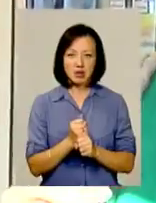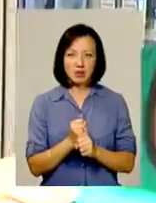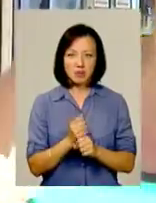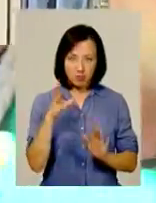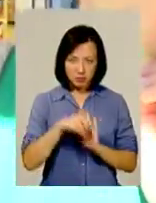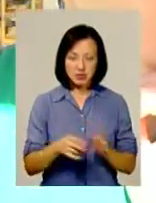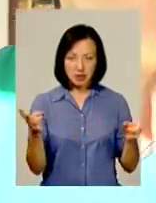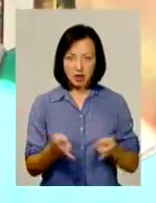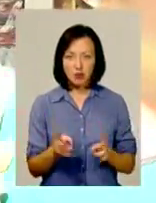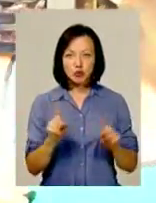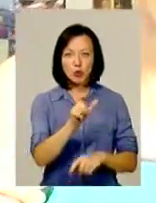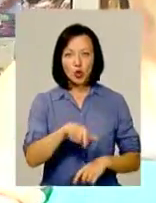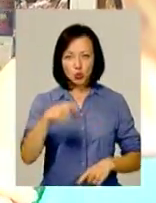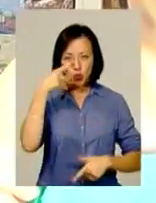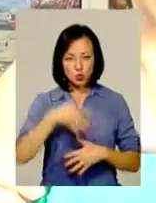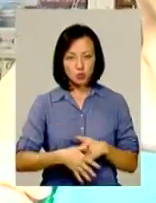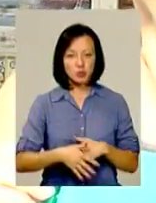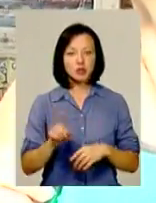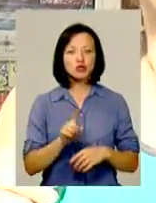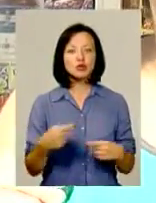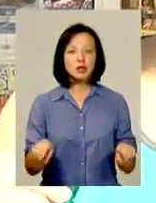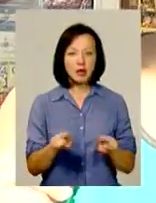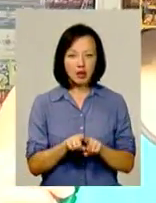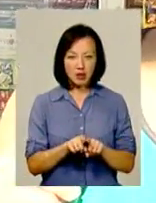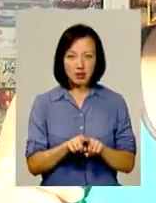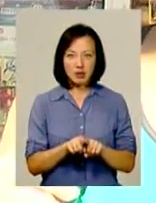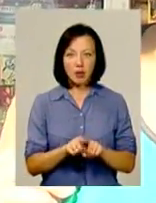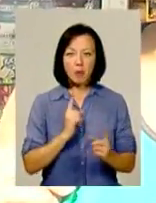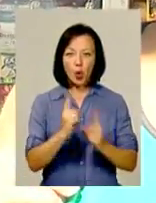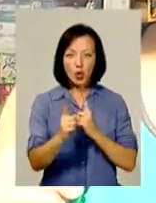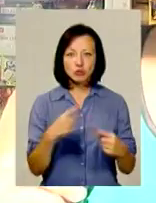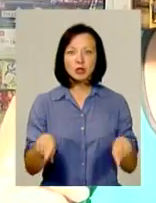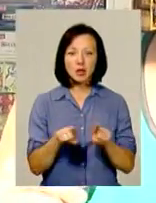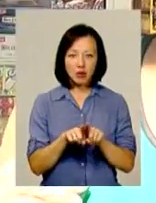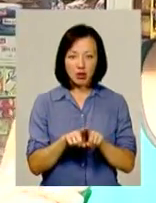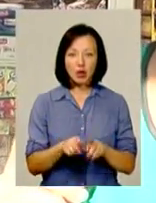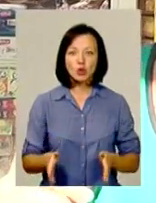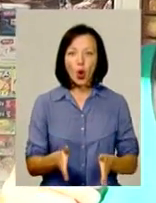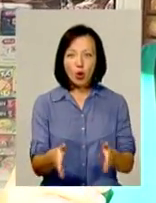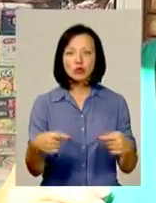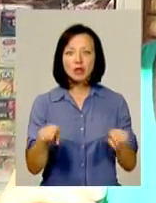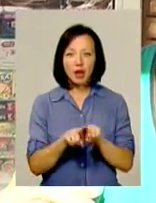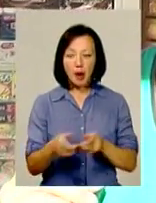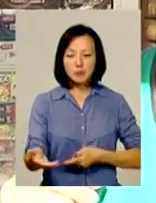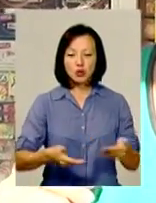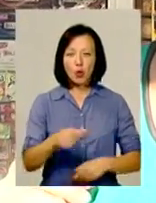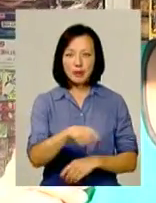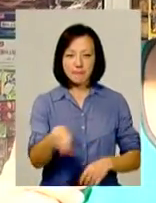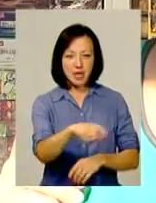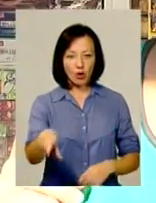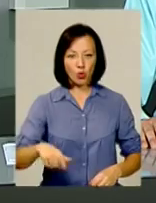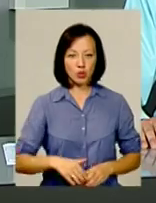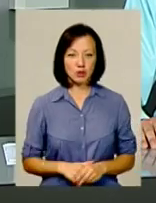дії. Для того, щоб люди розуміли, що таке бруїз, що таке дороги, що таке пішохідні переходи.